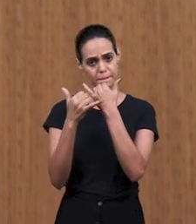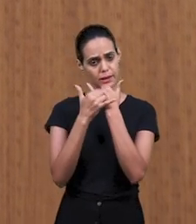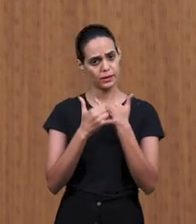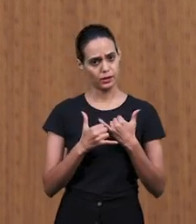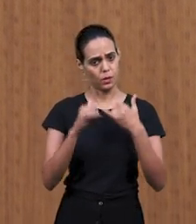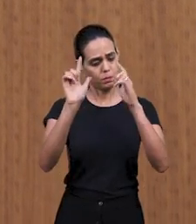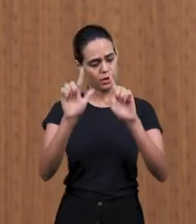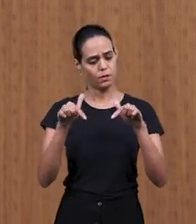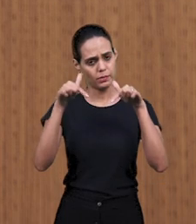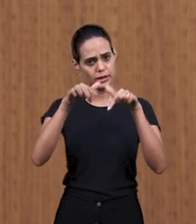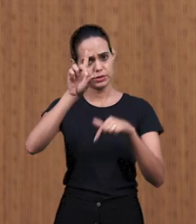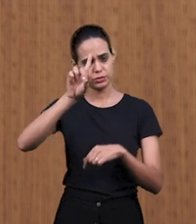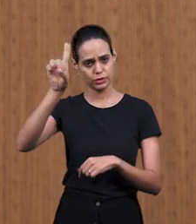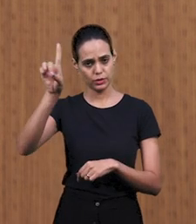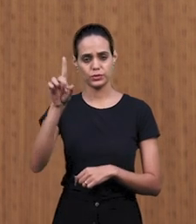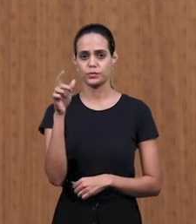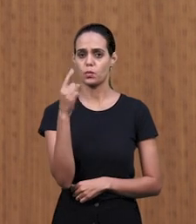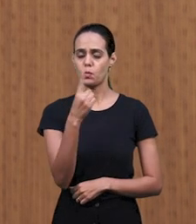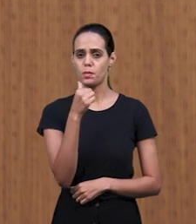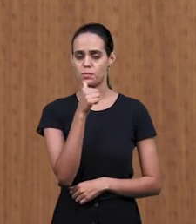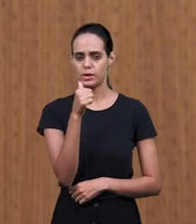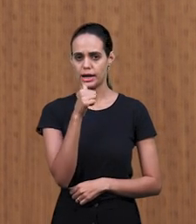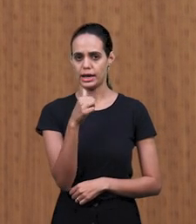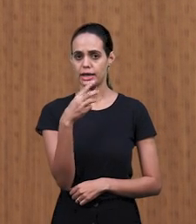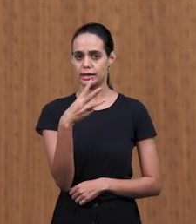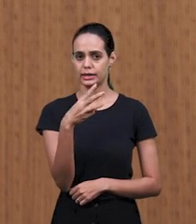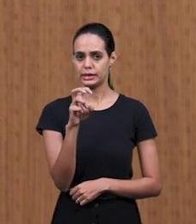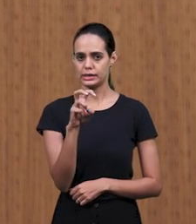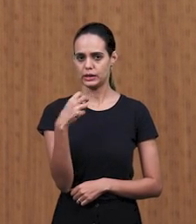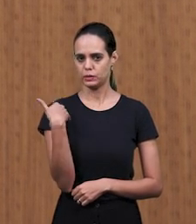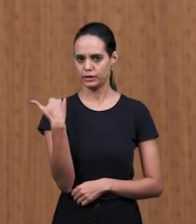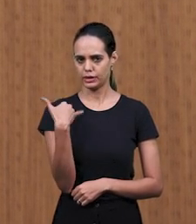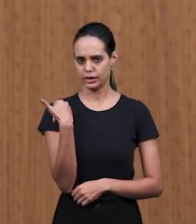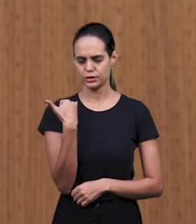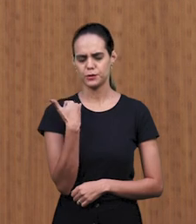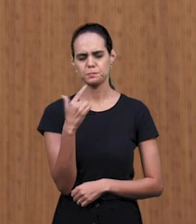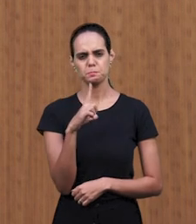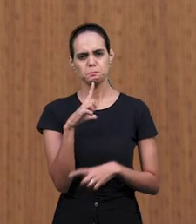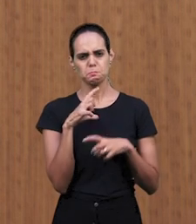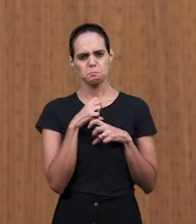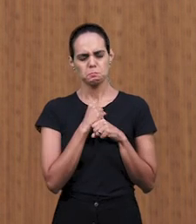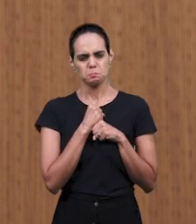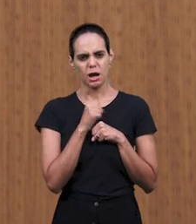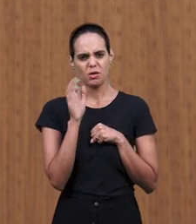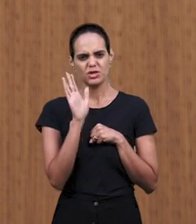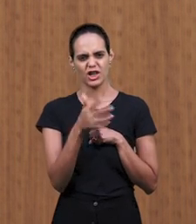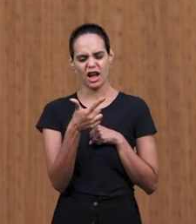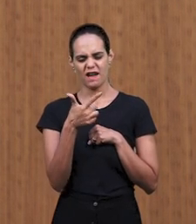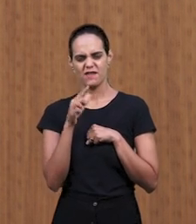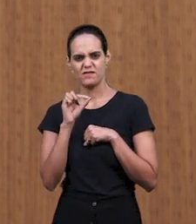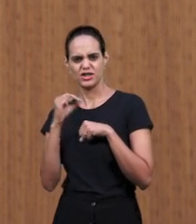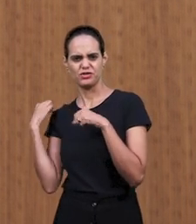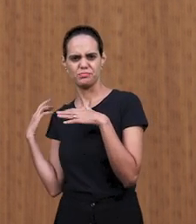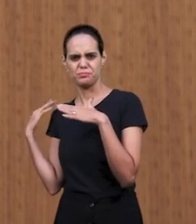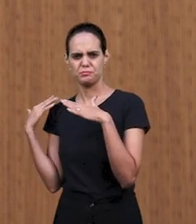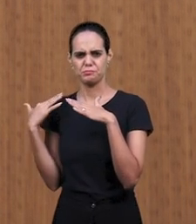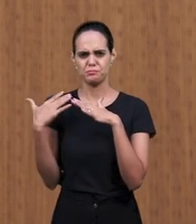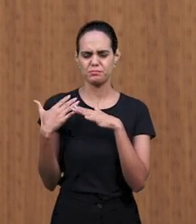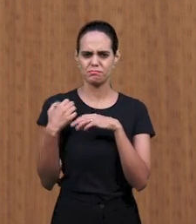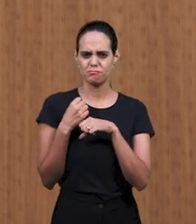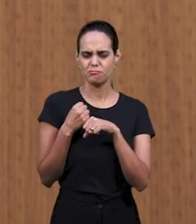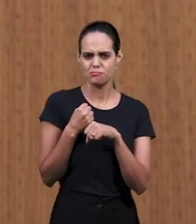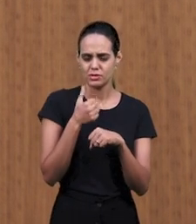лет она хранит уже в сердце свою